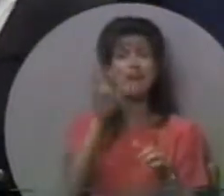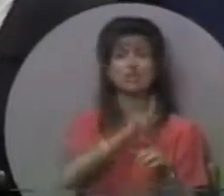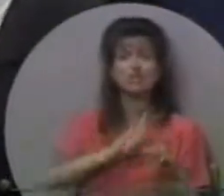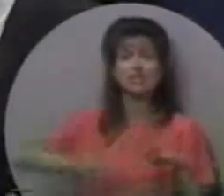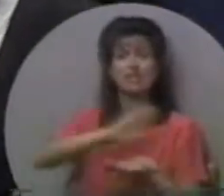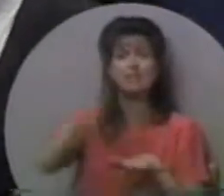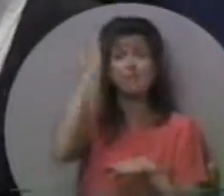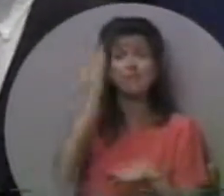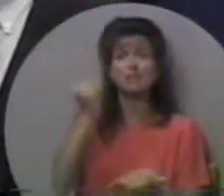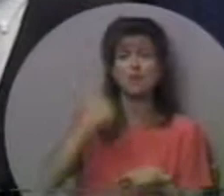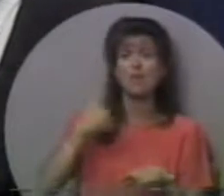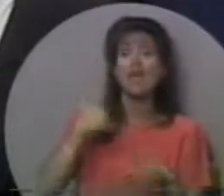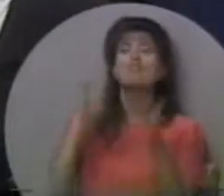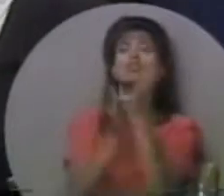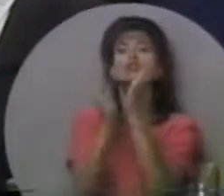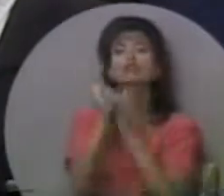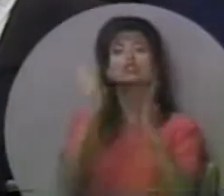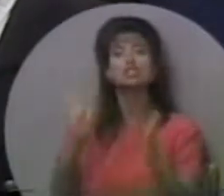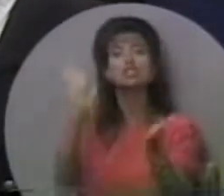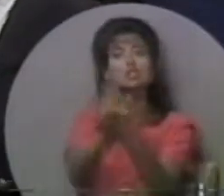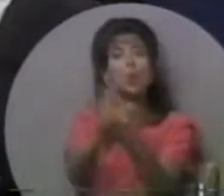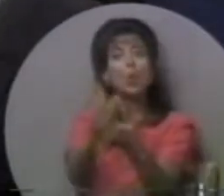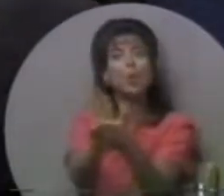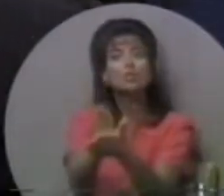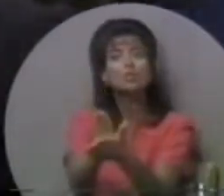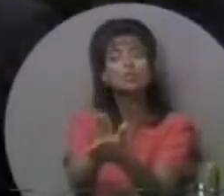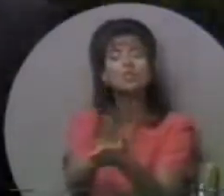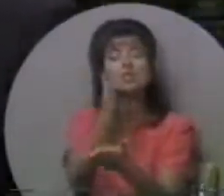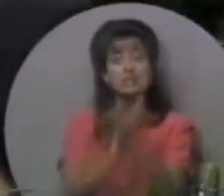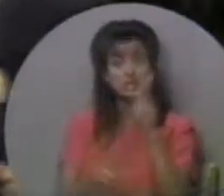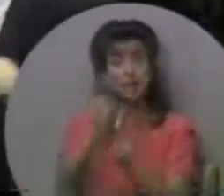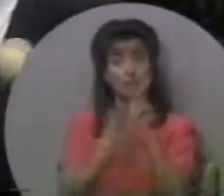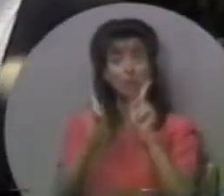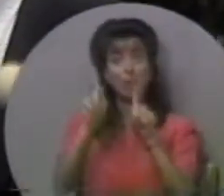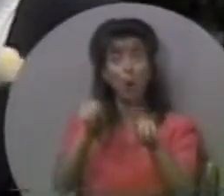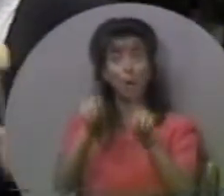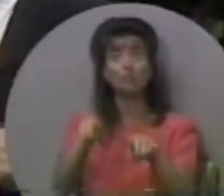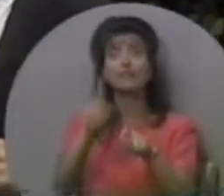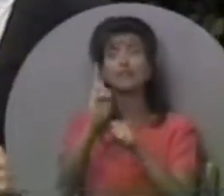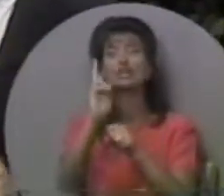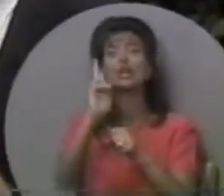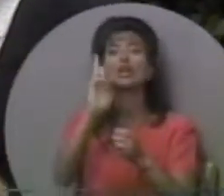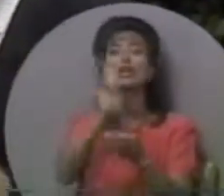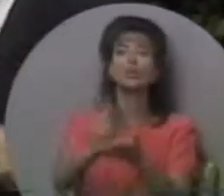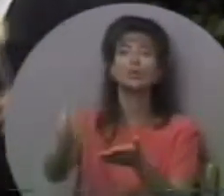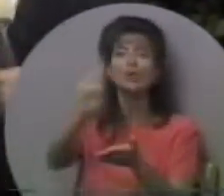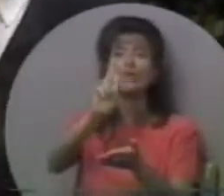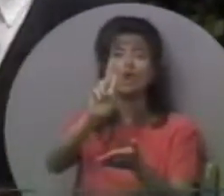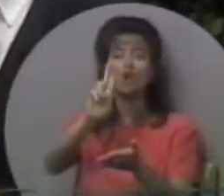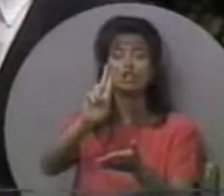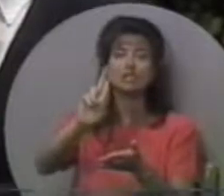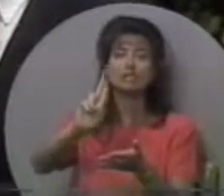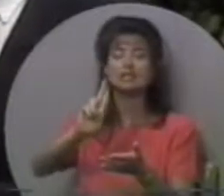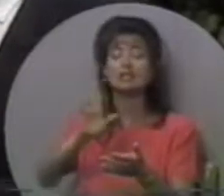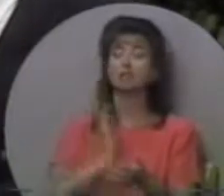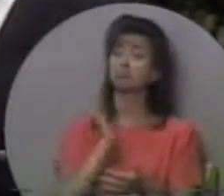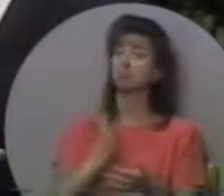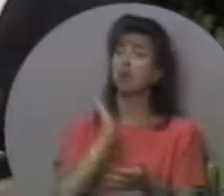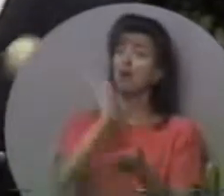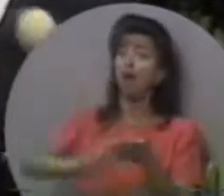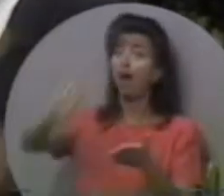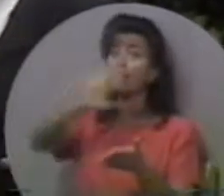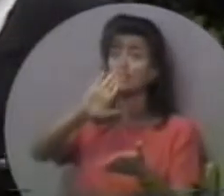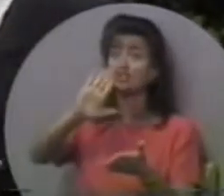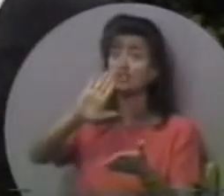Вони з царства диявола. Ось чому у нас є християнські школи. І деякі люди їдуть до цих університетів і